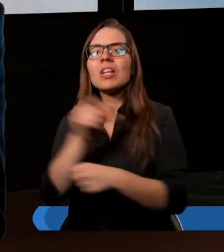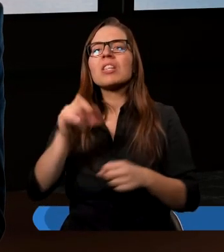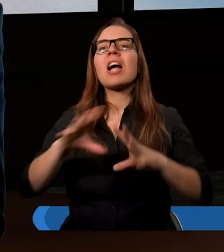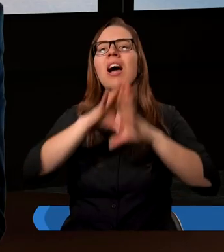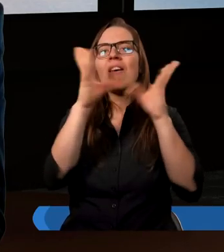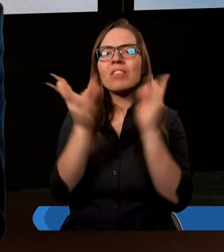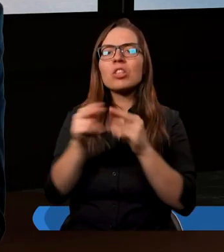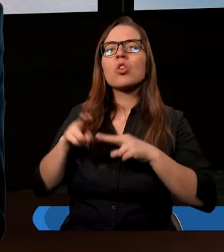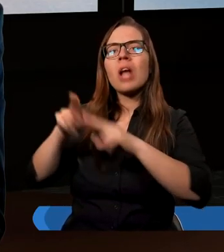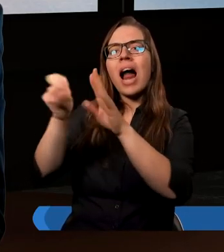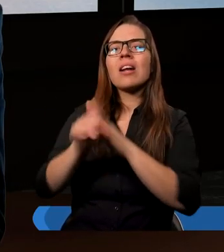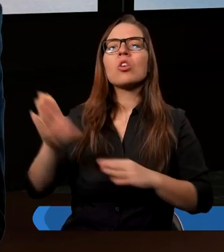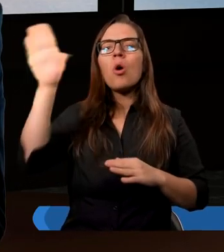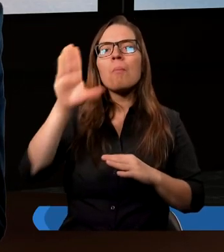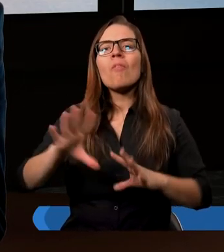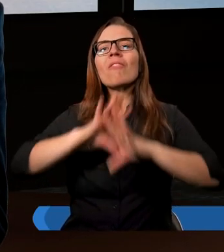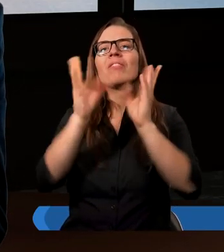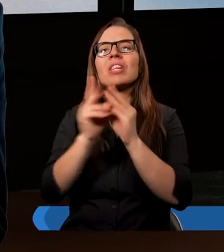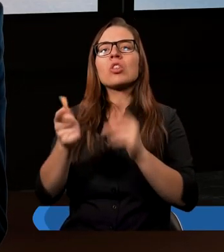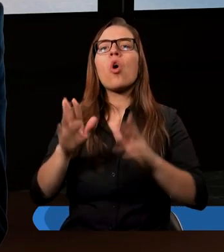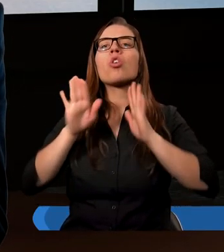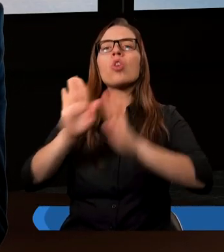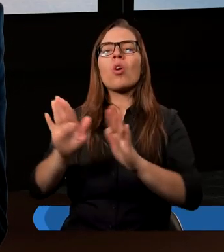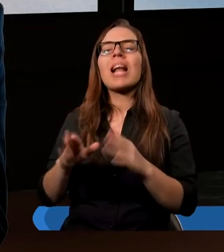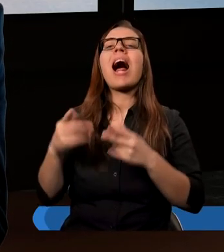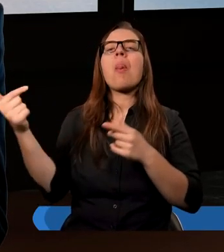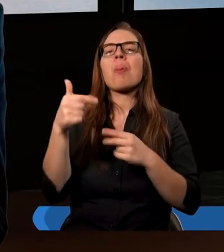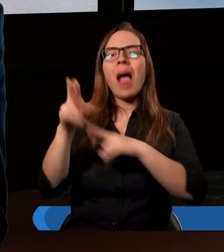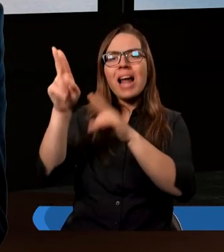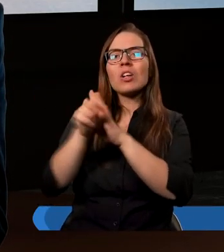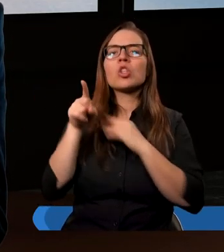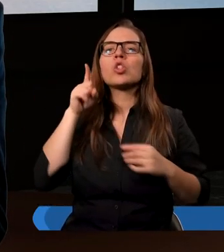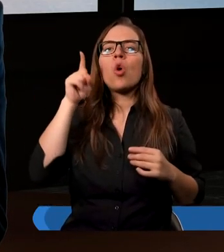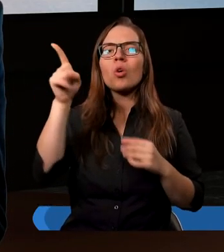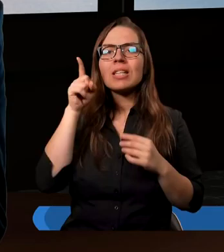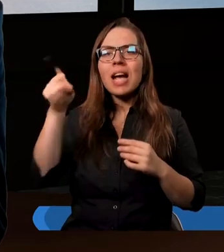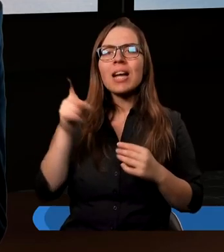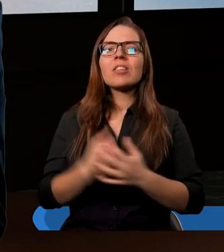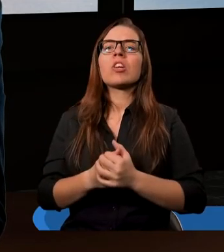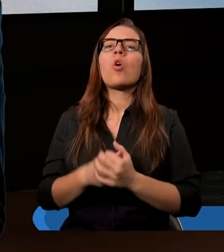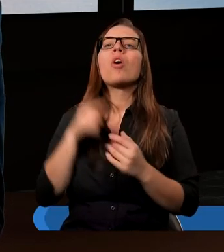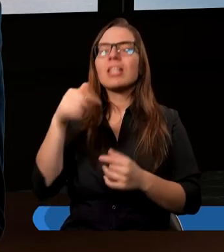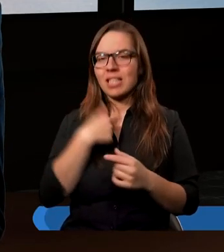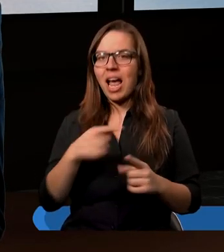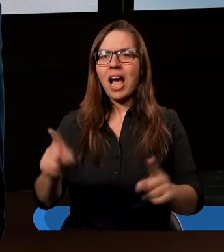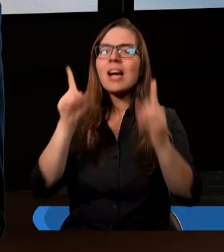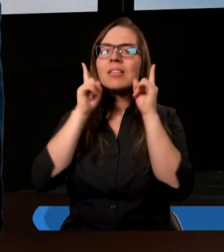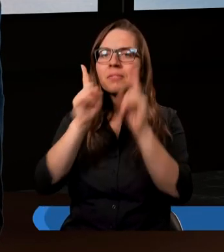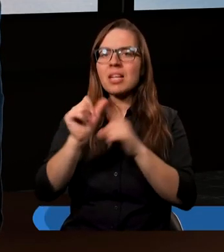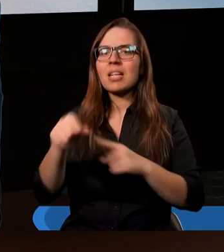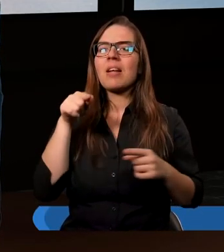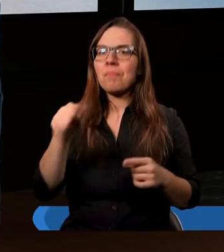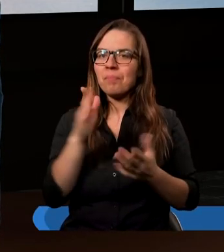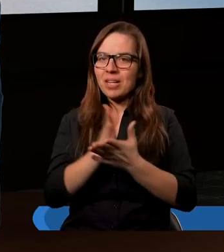wszystko należy do Boga i wszystko, co dostaję, należy do Niego. I ja jestem rzeczywiście tylko tym,